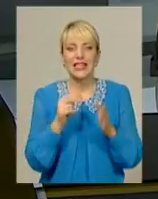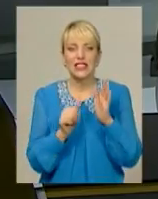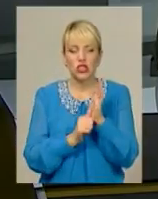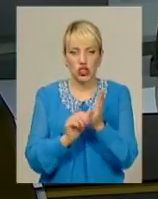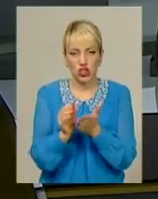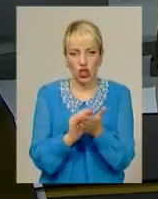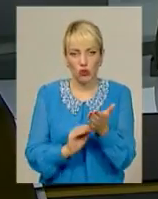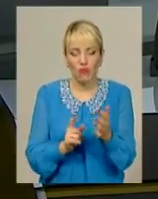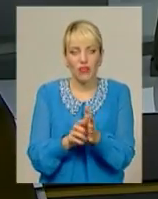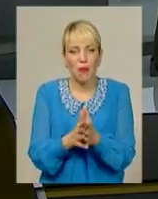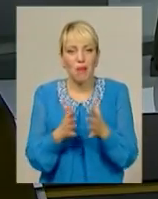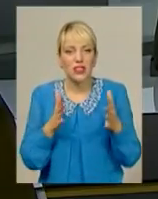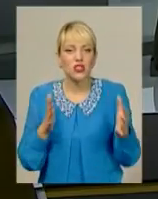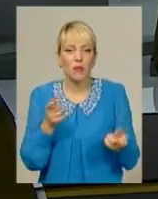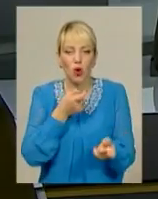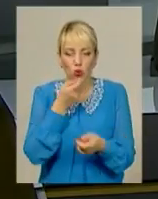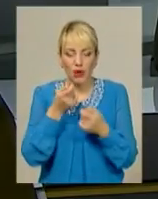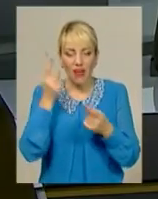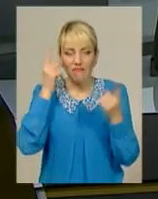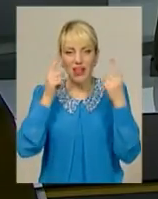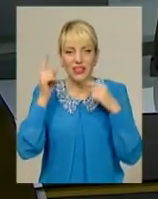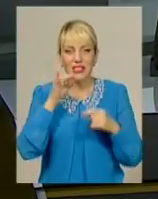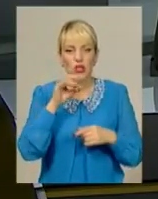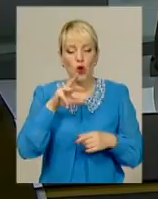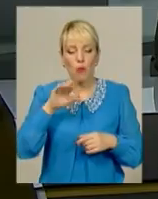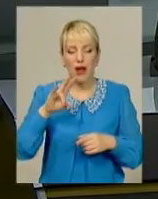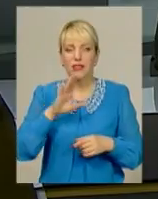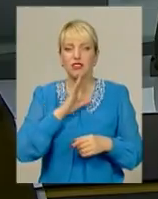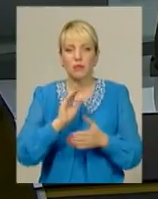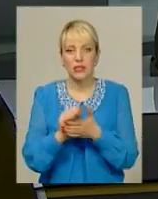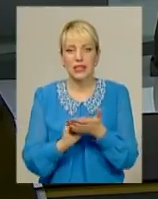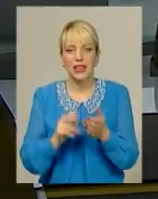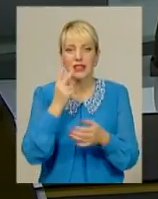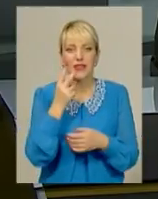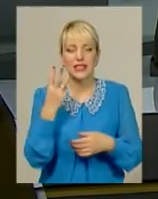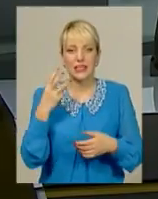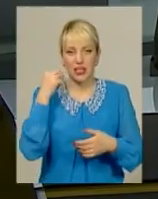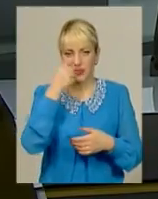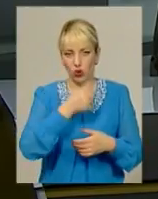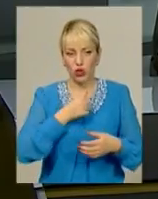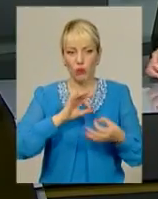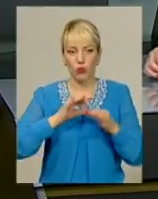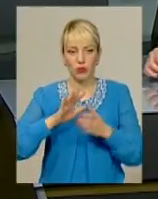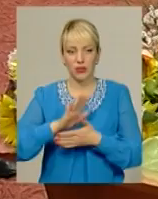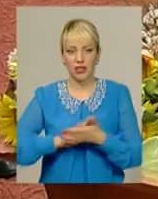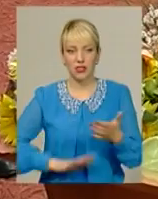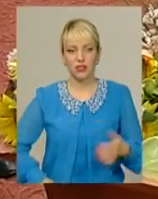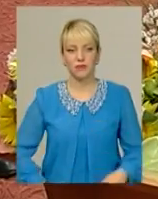масштабна та кропітка. Фентезійний роман авторка писала цілих 23 роки. Подробиці далі у сюжеті.